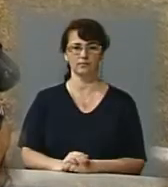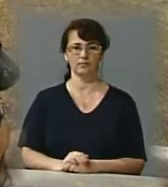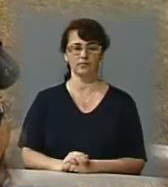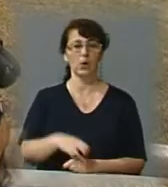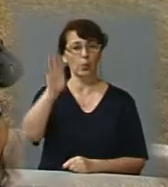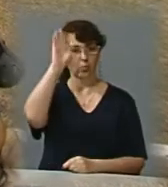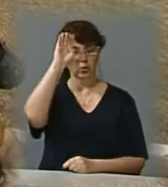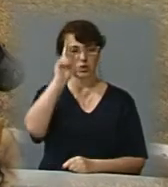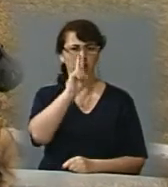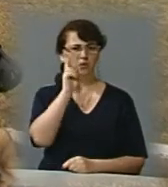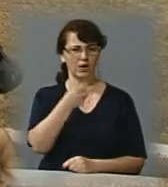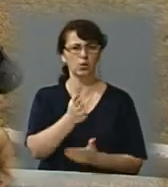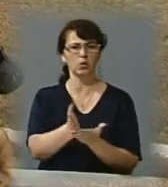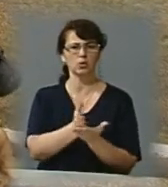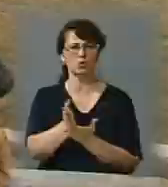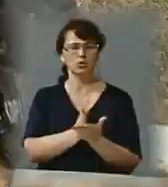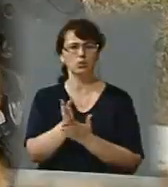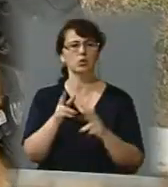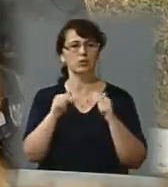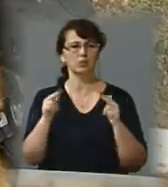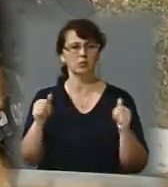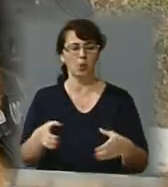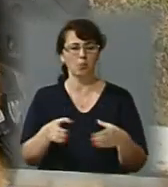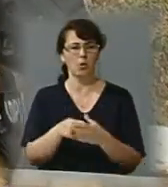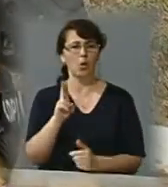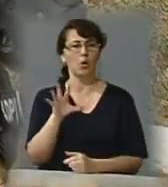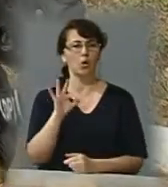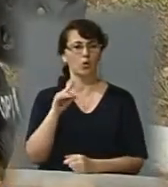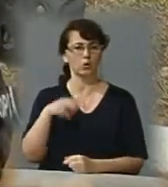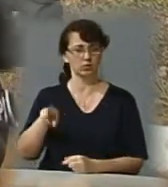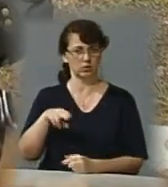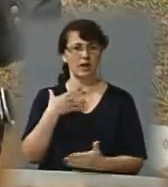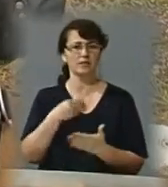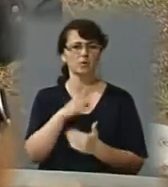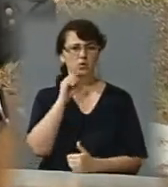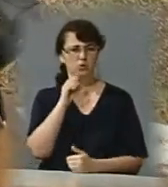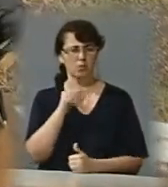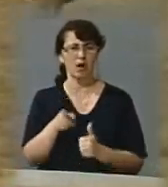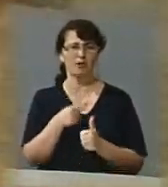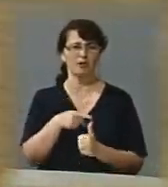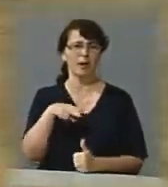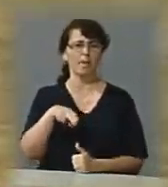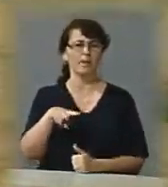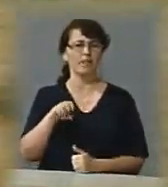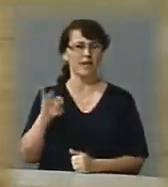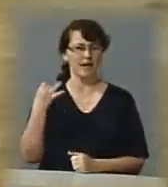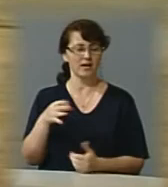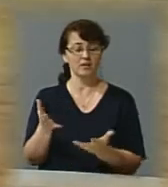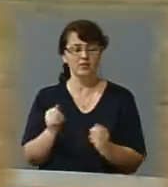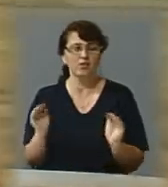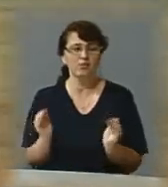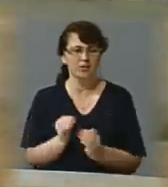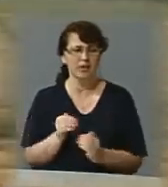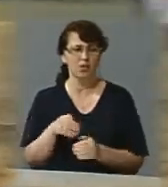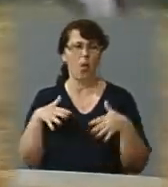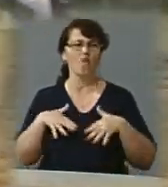Олександр вже два роки служить у Дніпропетровському підрозділі Корт. Свою бельгійську вівчарку на прізвись Коплейт взяв щеням чотири роки тому у